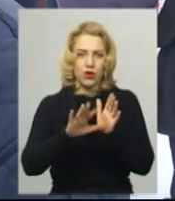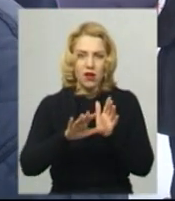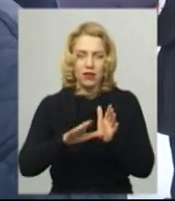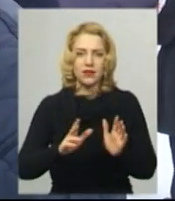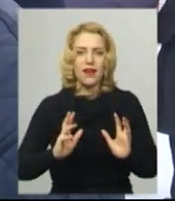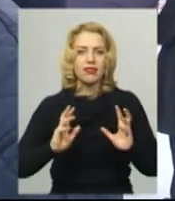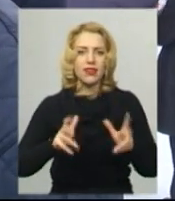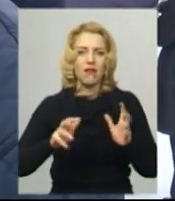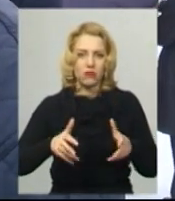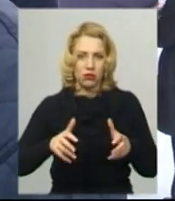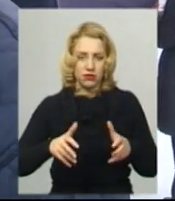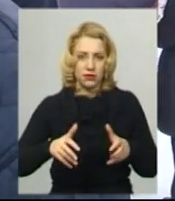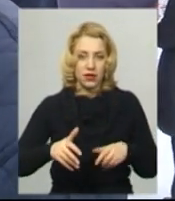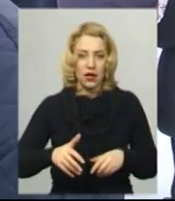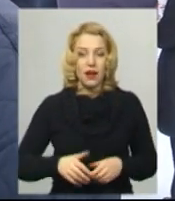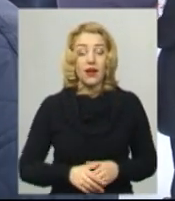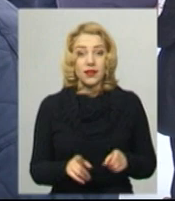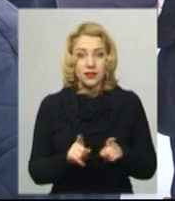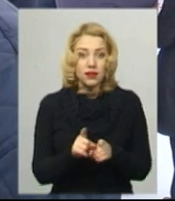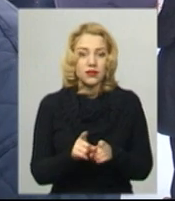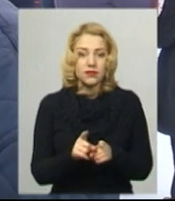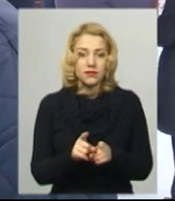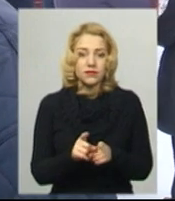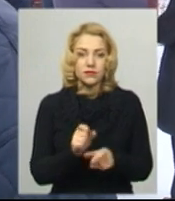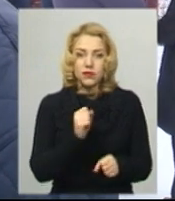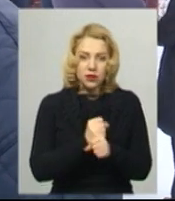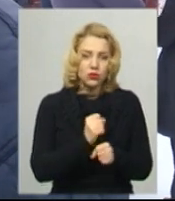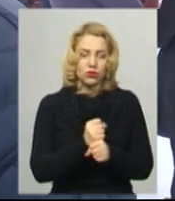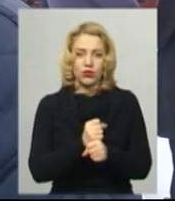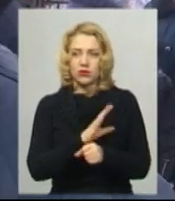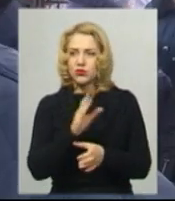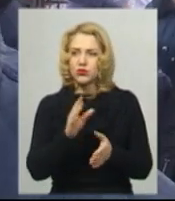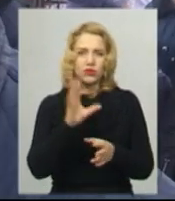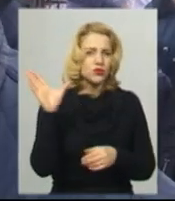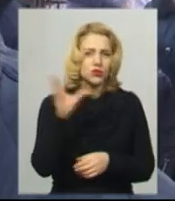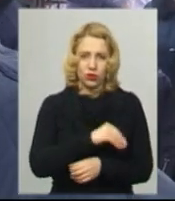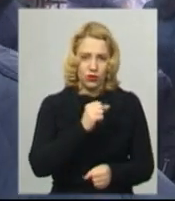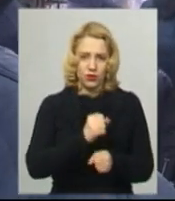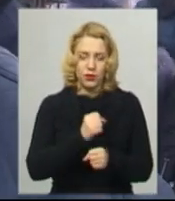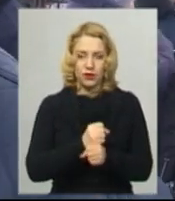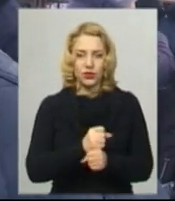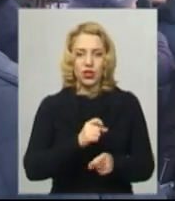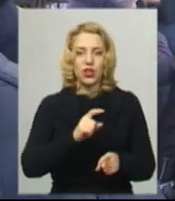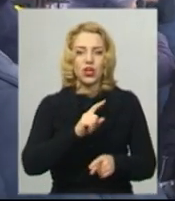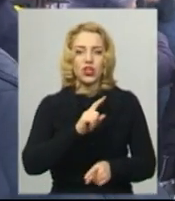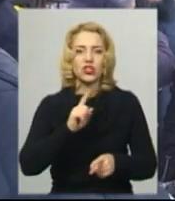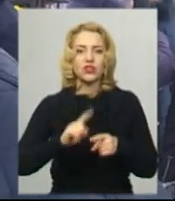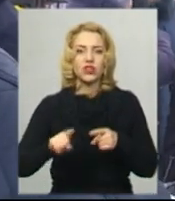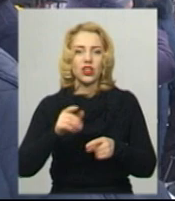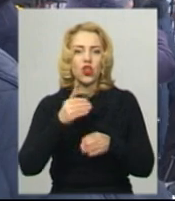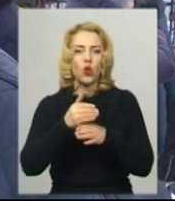бригади. А так робив Кравець, все він робив. Там на скорі помощі робив